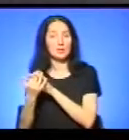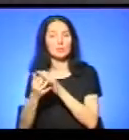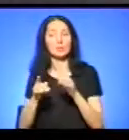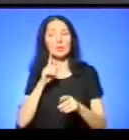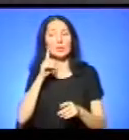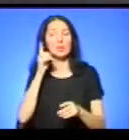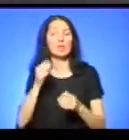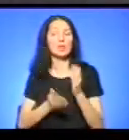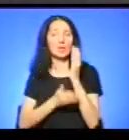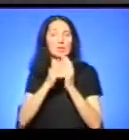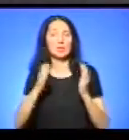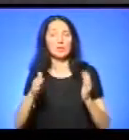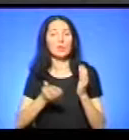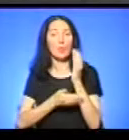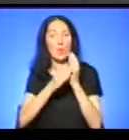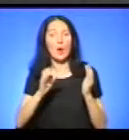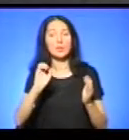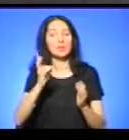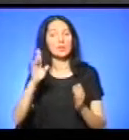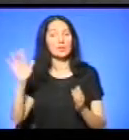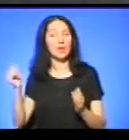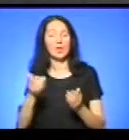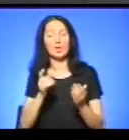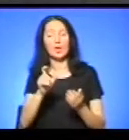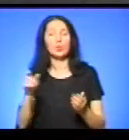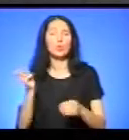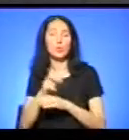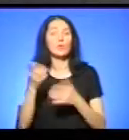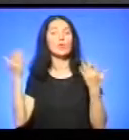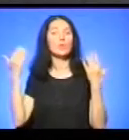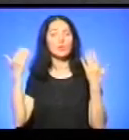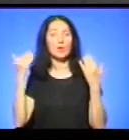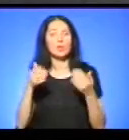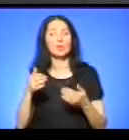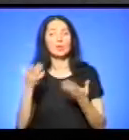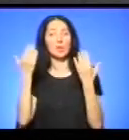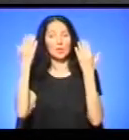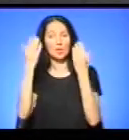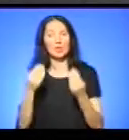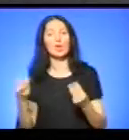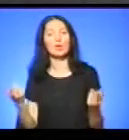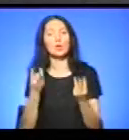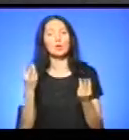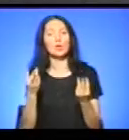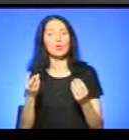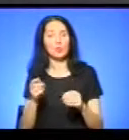пунктів, зелених насаджень, це парки, сквери, де люди приходять віддихати на вихідні дні, розпалюють багаття.